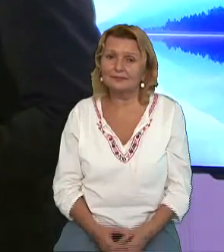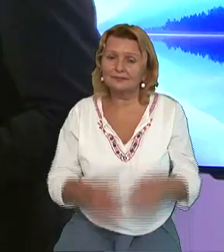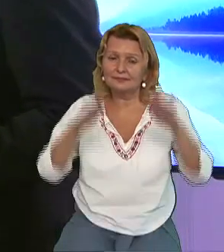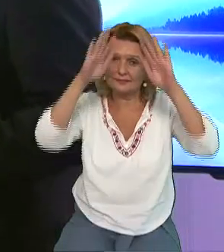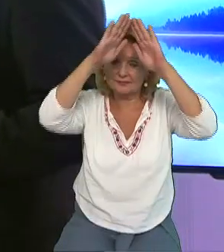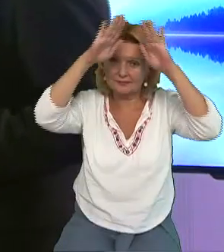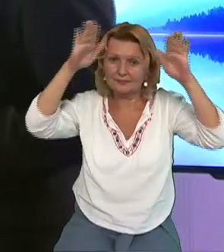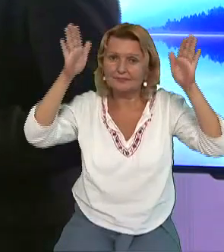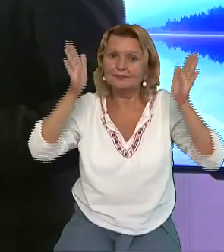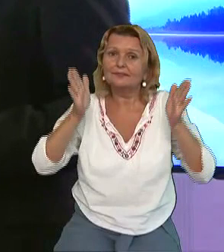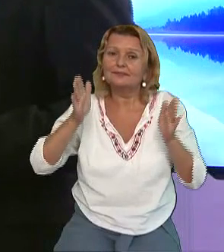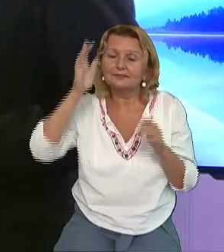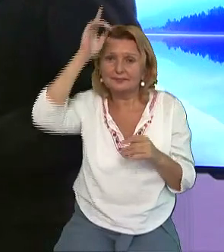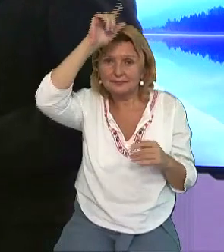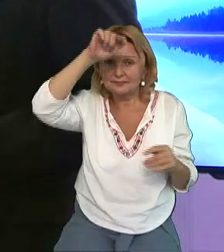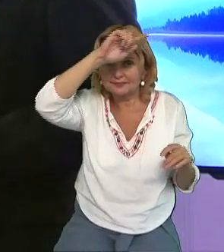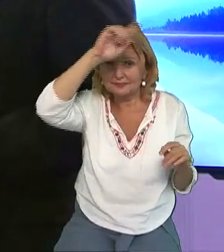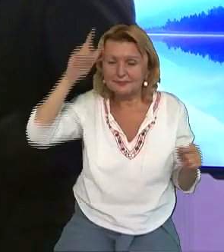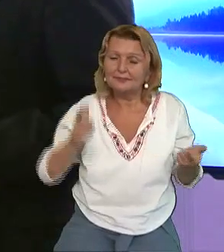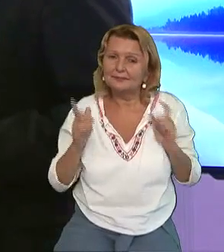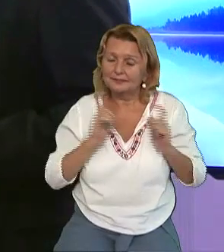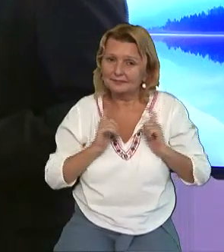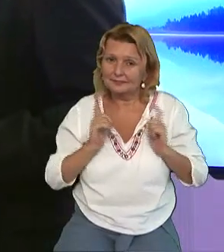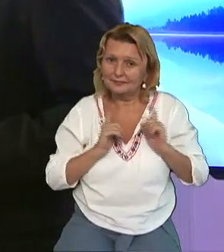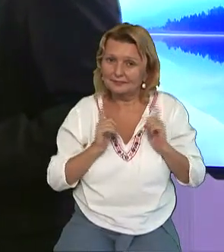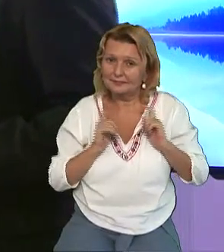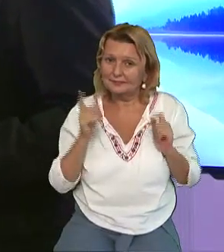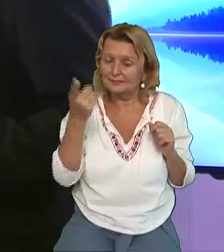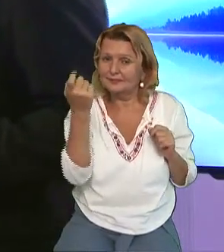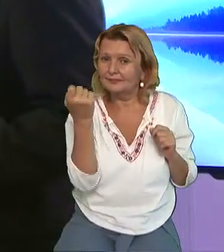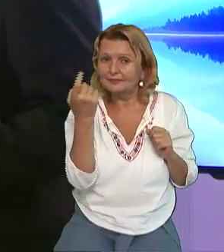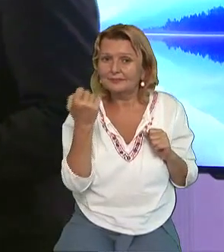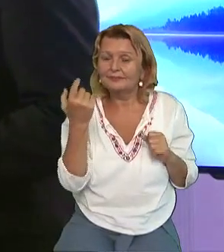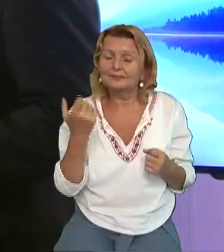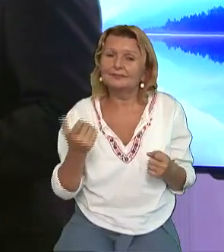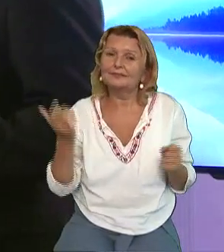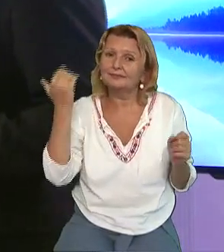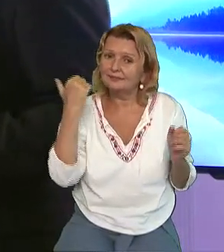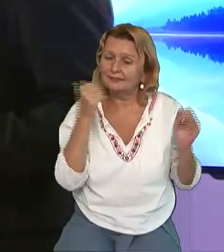Vechează când curând el va veni